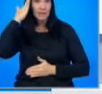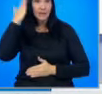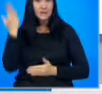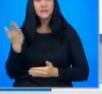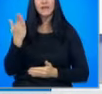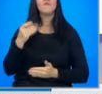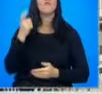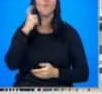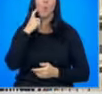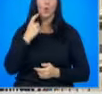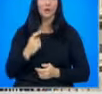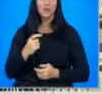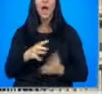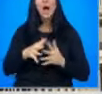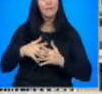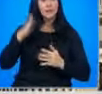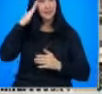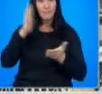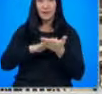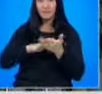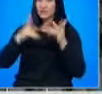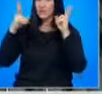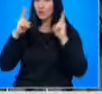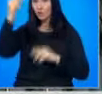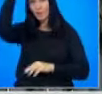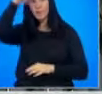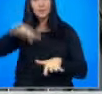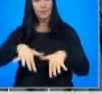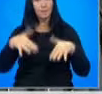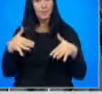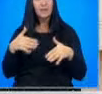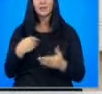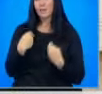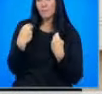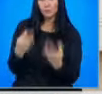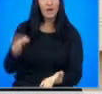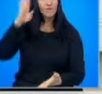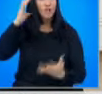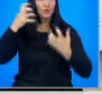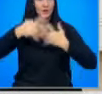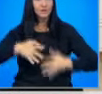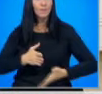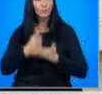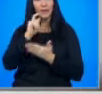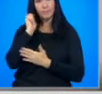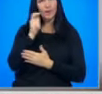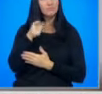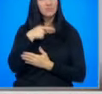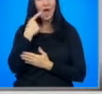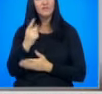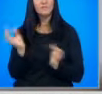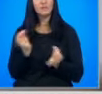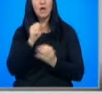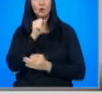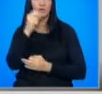Букурещ. Американската страна приветства решението на българския парламент за предоставяне на военно-техническа подкрепа на Украина. Това заяви